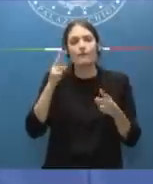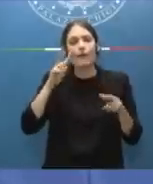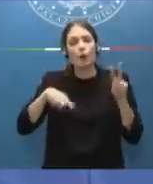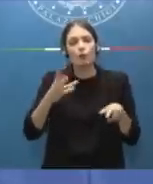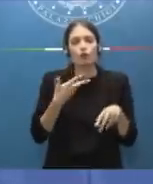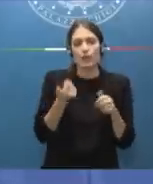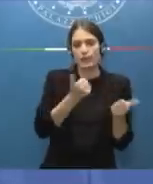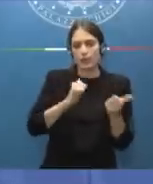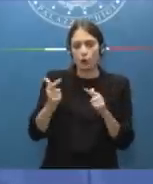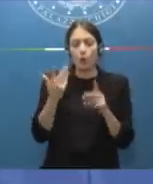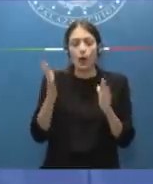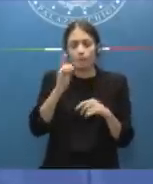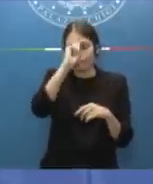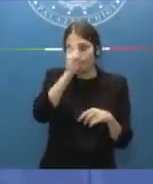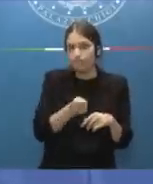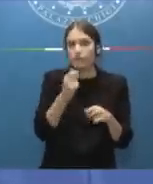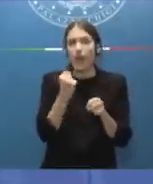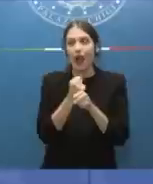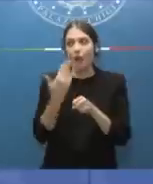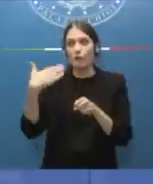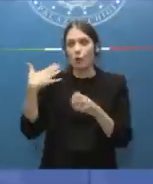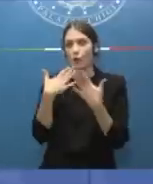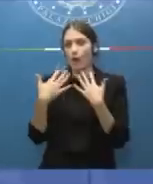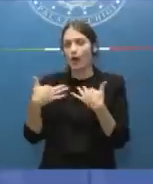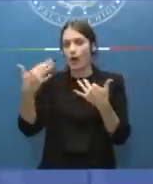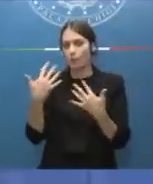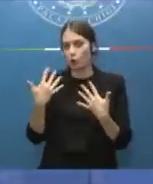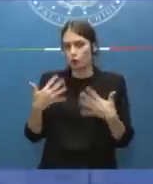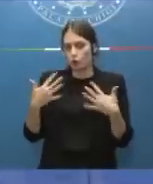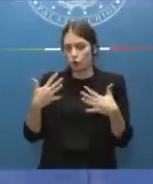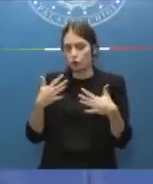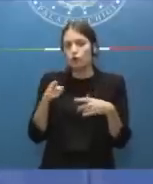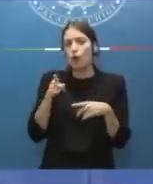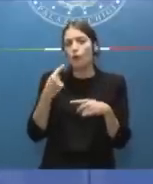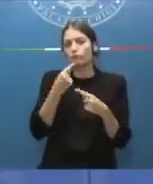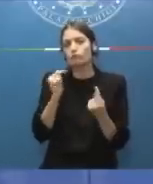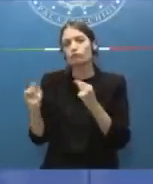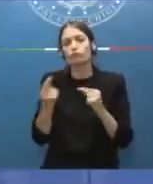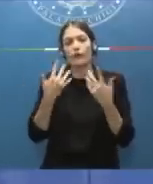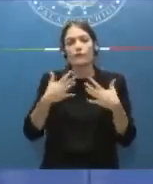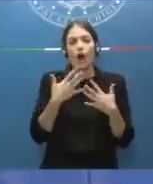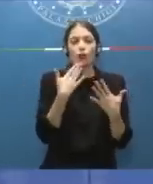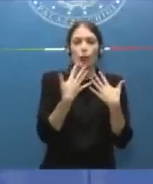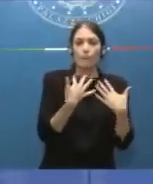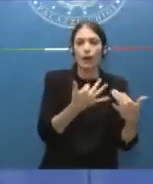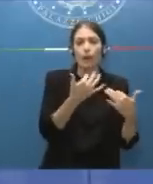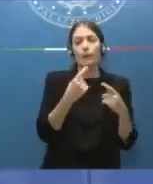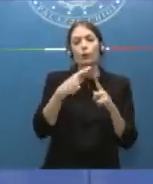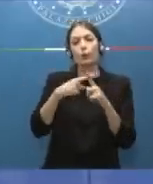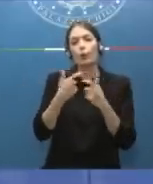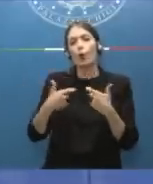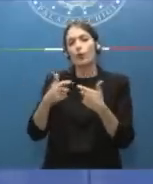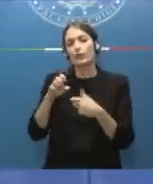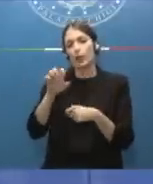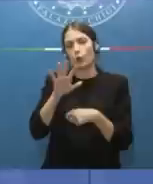senso, ma per rispetto al lavoro che era stato fatto dal Parlamento in una interlocuzione che c'è e che c'è stata tra Parlamento e Corte Costituzionale, noi